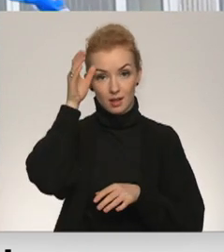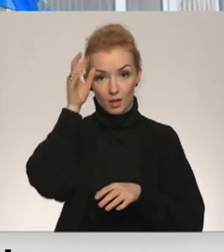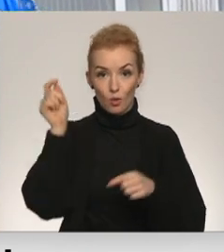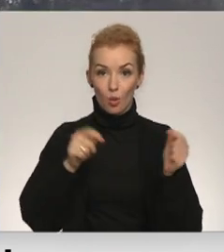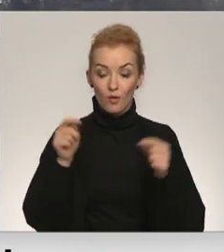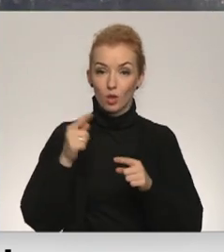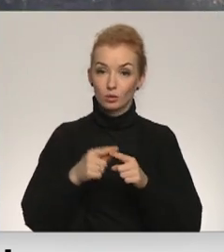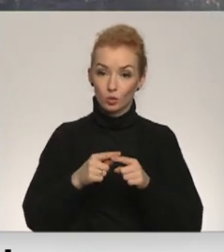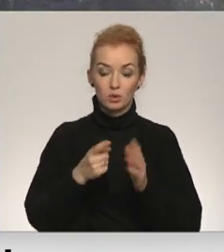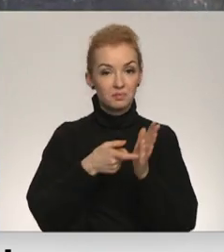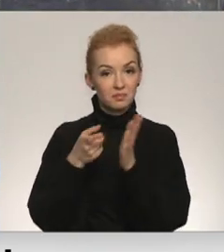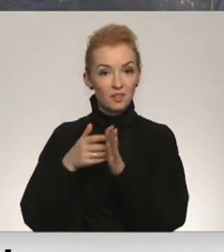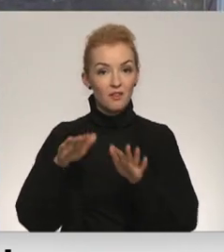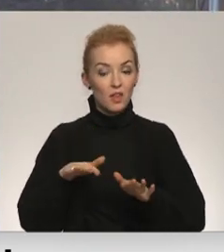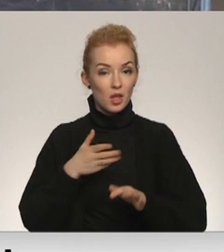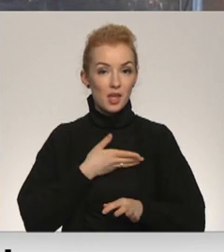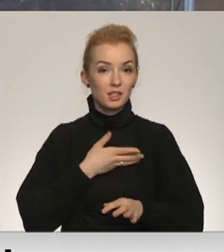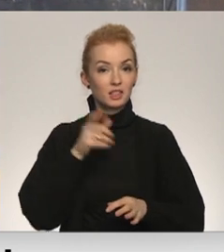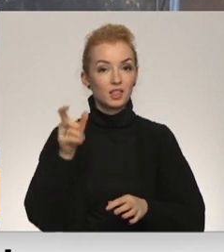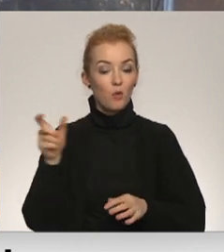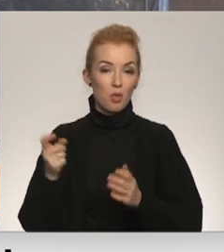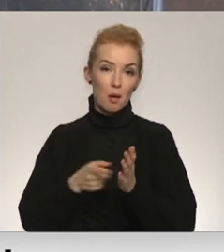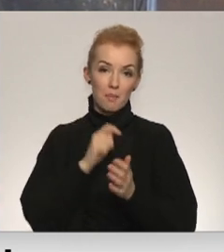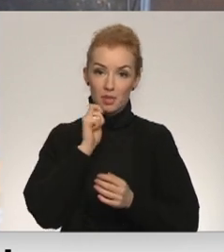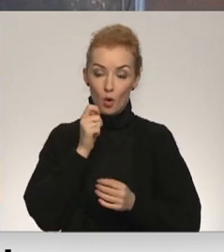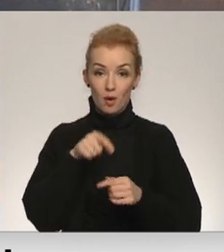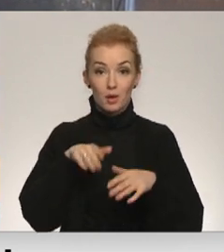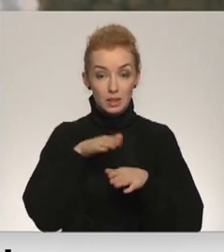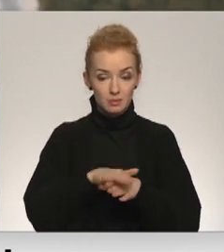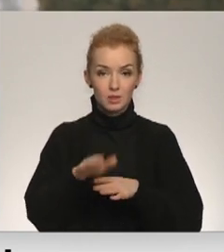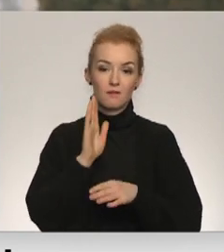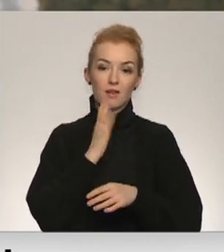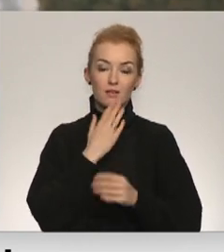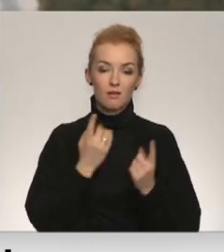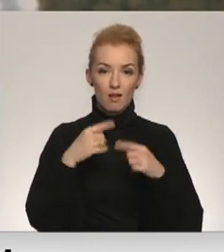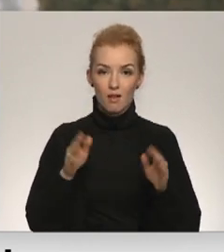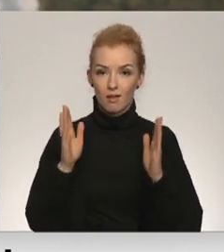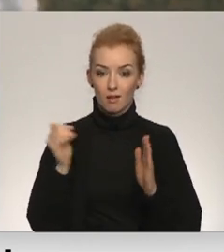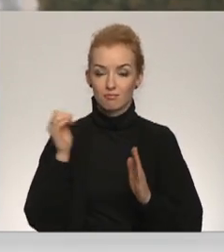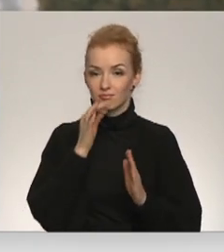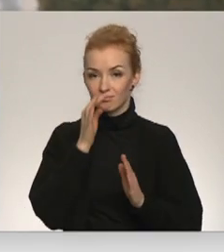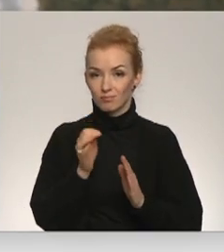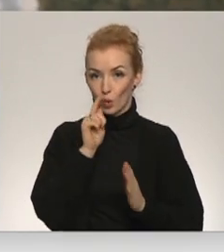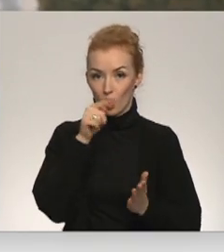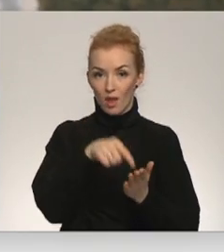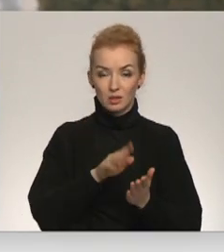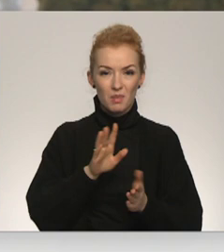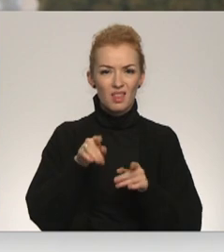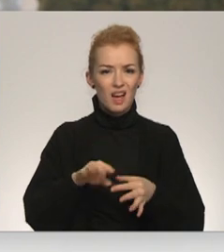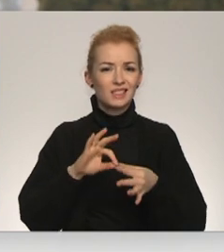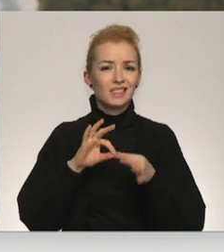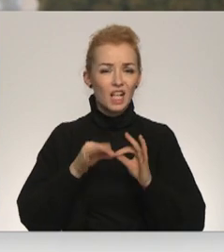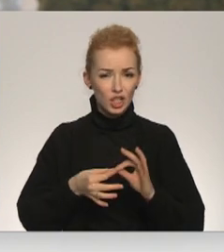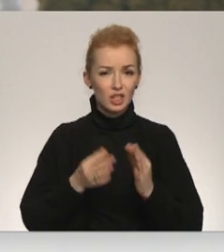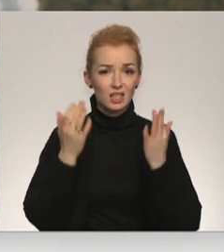un apzinot skrīvieriešu viedokļu aptaujā. To plānots realizēt vasarā. Centīsies nonākt pie tā ārkārtīgi sarežģītā